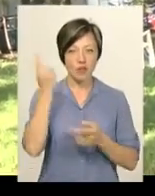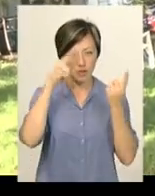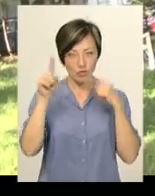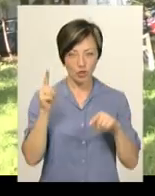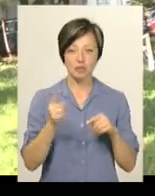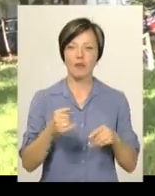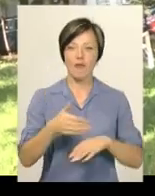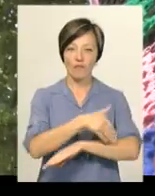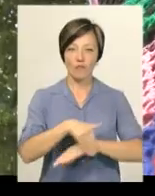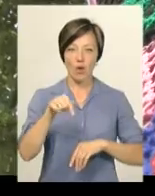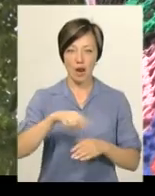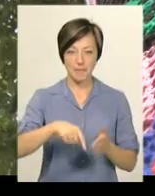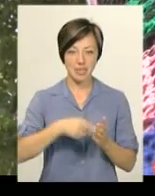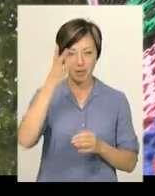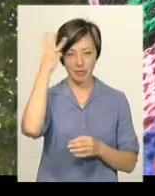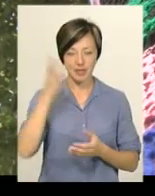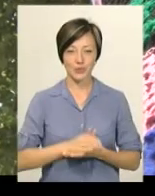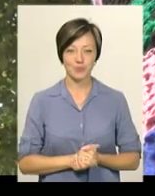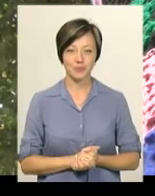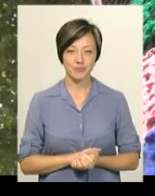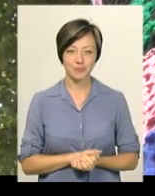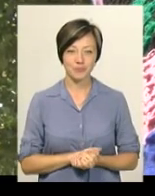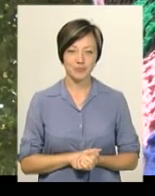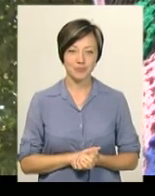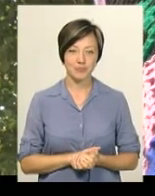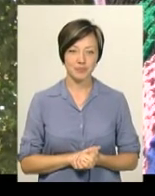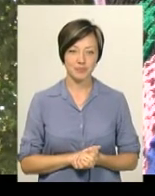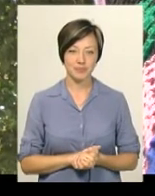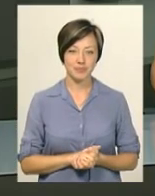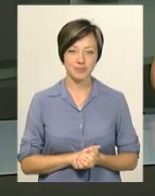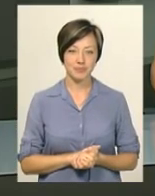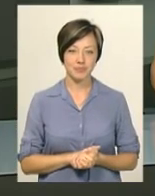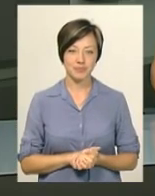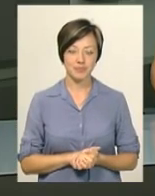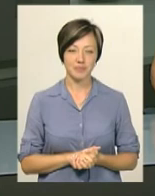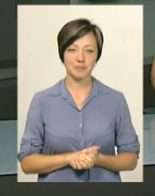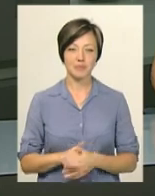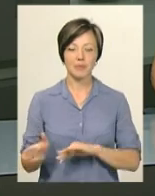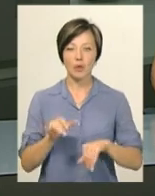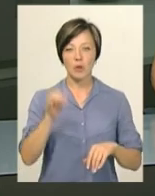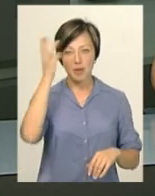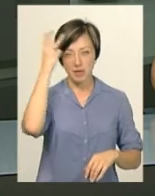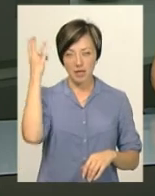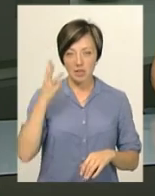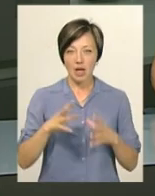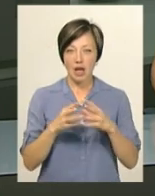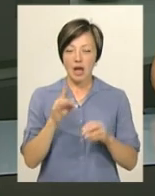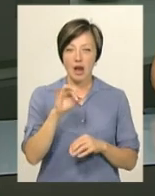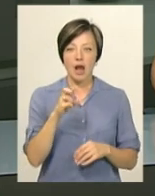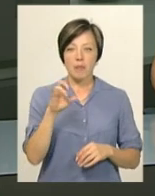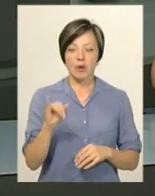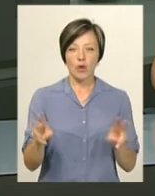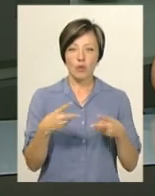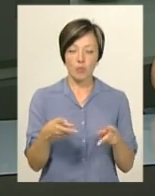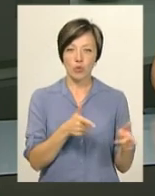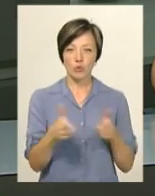задуми у дворах Хмельницького. Ірина Хижа, Іван Мовчан, Новини, Поділля, Центр. У Хмельницькому ригбійному клубі «Боровісник»